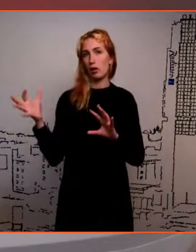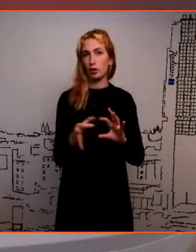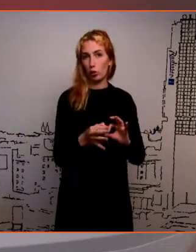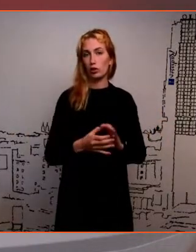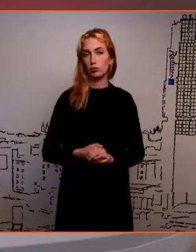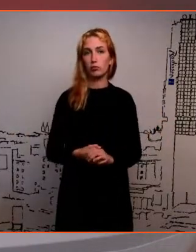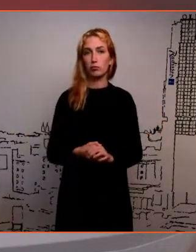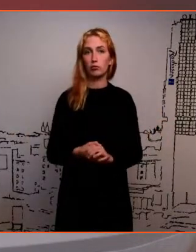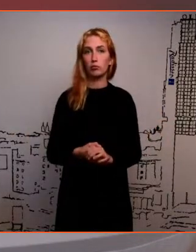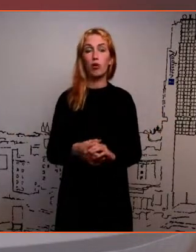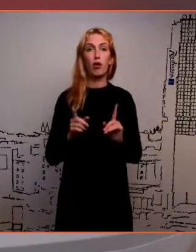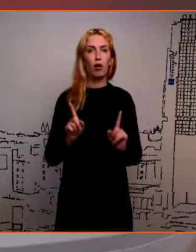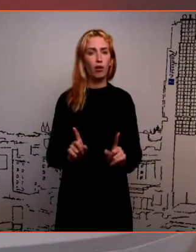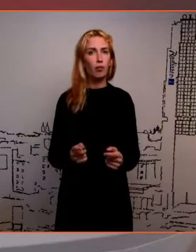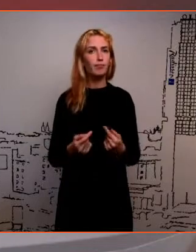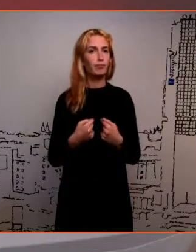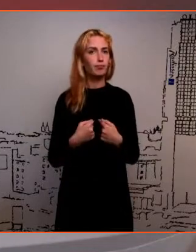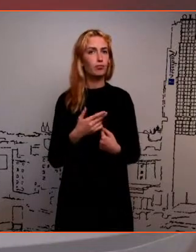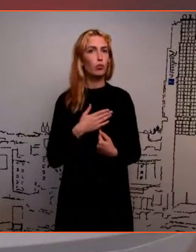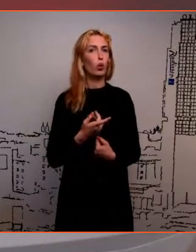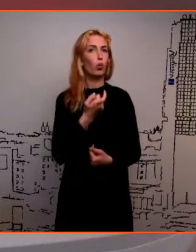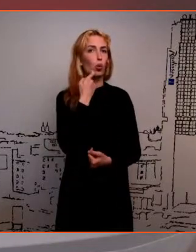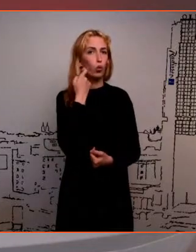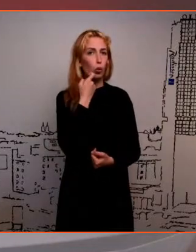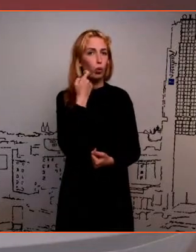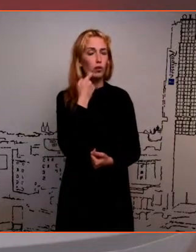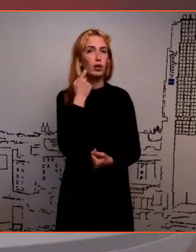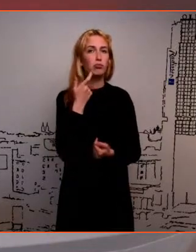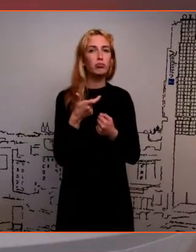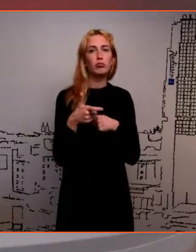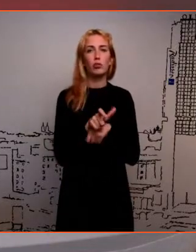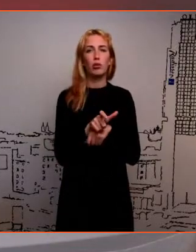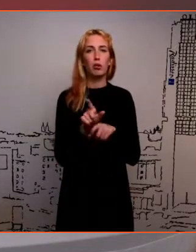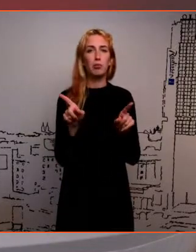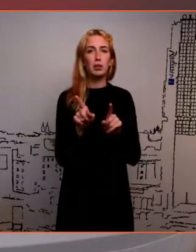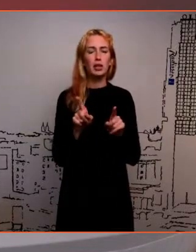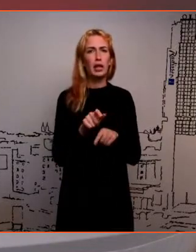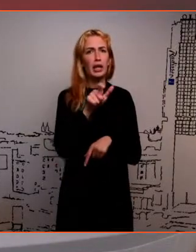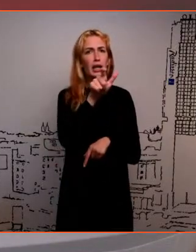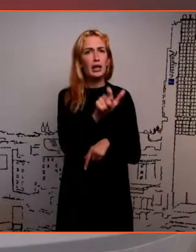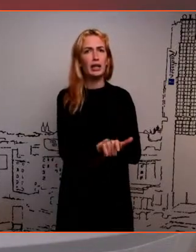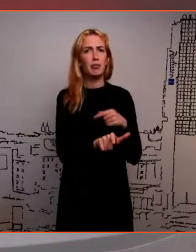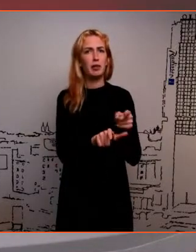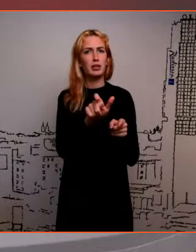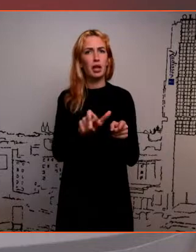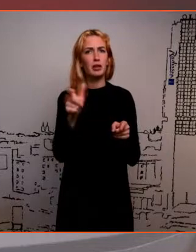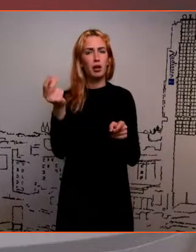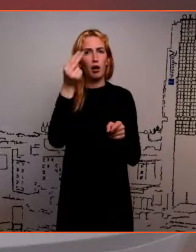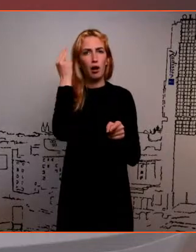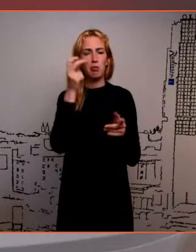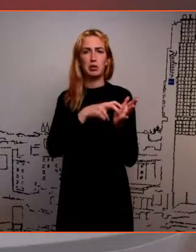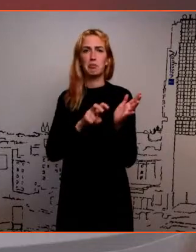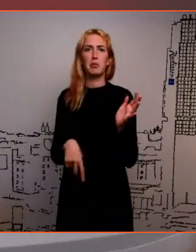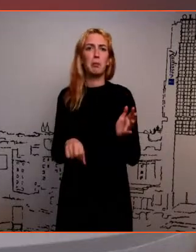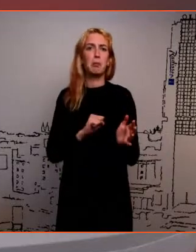Aga mind ennast huvitab pigem nagu see, miks inimesed katkastavad õppimise, miks inimesed ei lähe